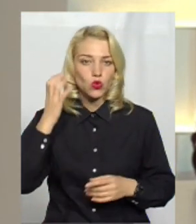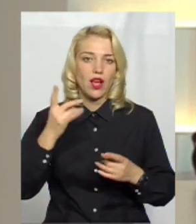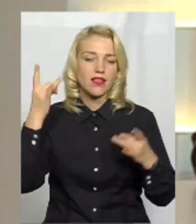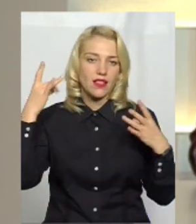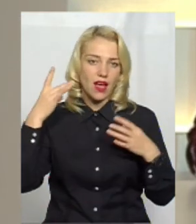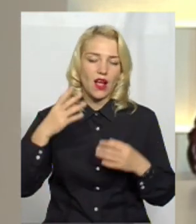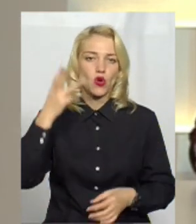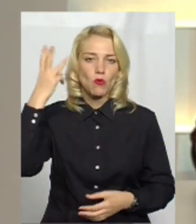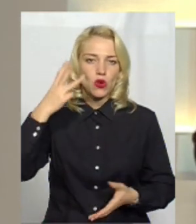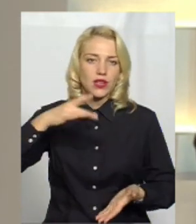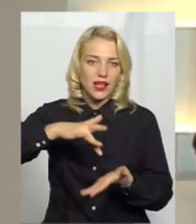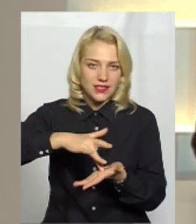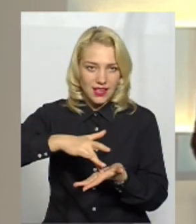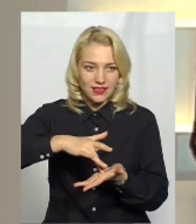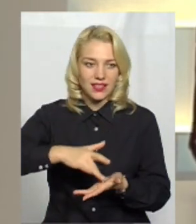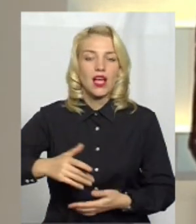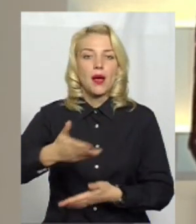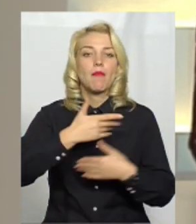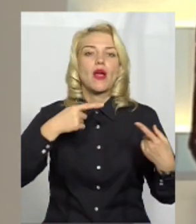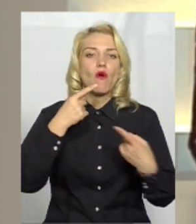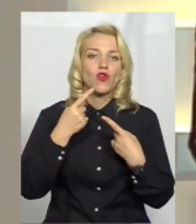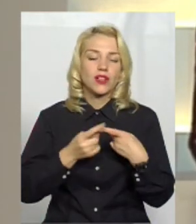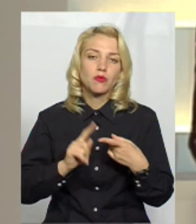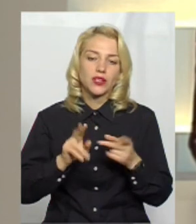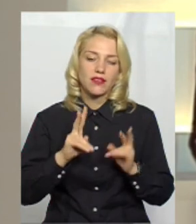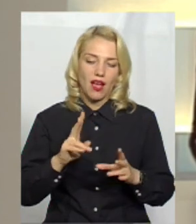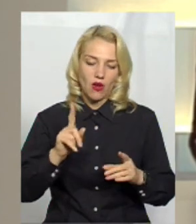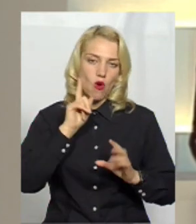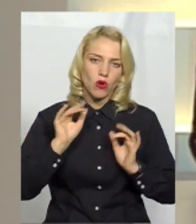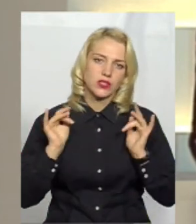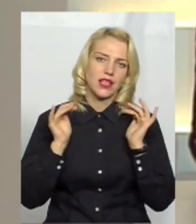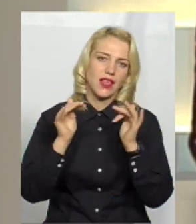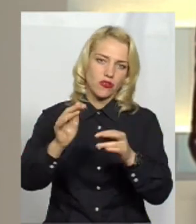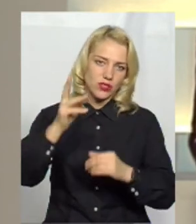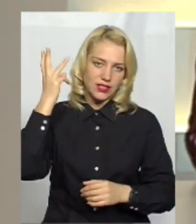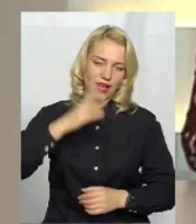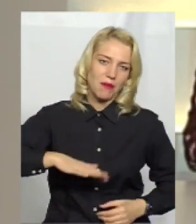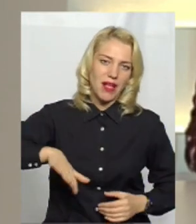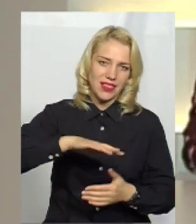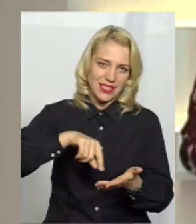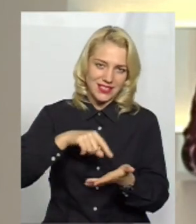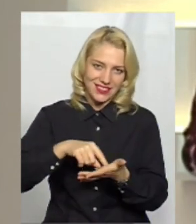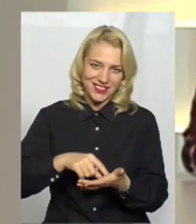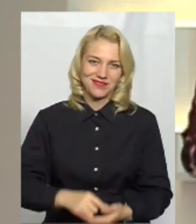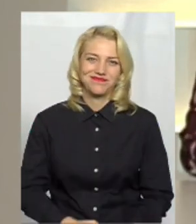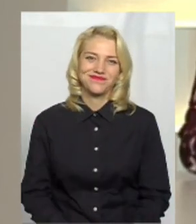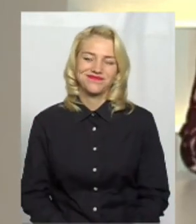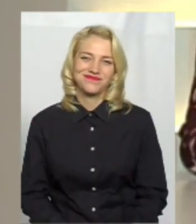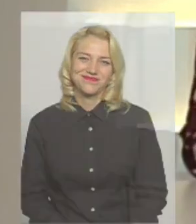Українському радіо, радіо Поділля-Центр. Ми говорили про те, як озеленюється Хмельницький. Всім дякую і нехай щастить.